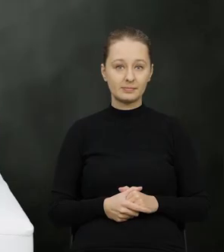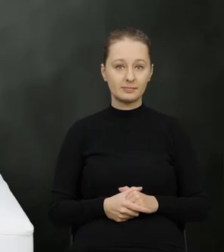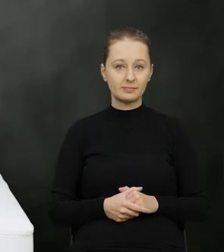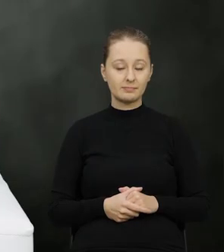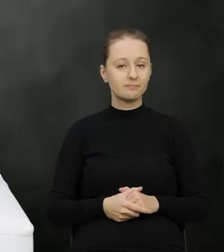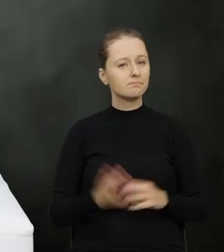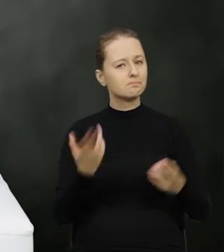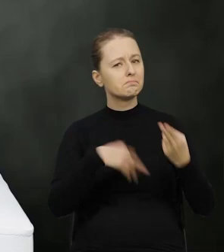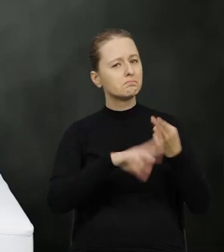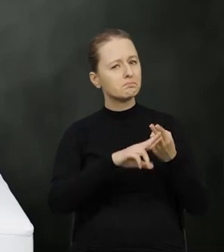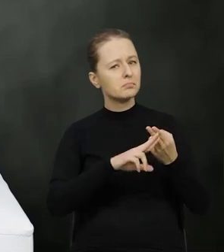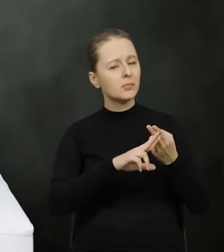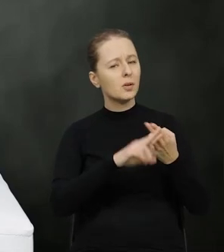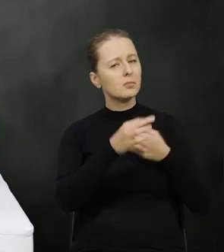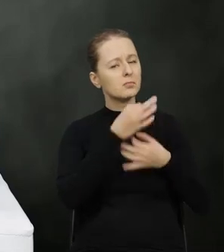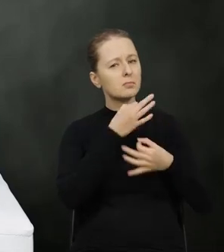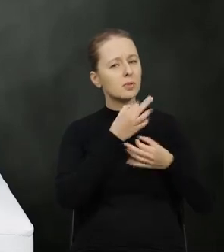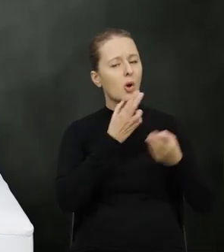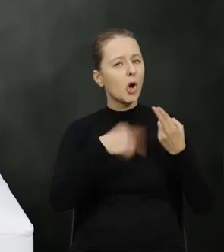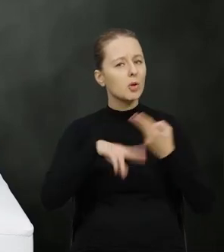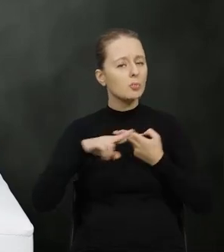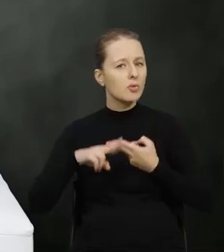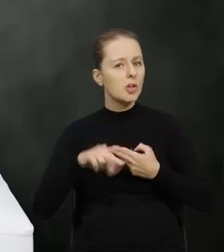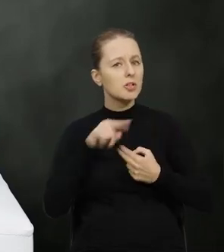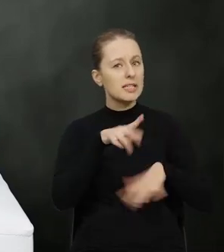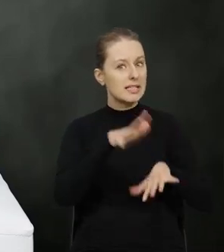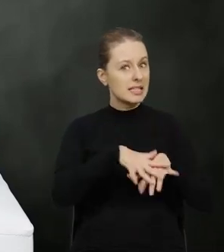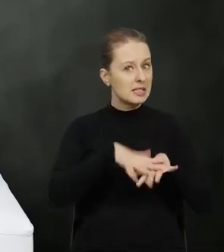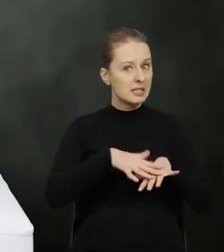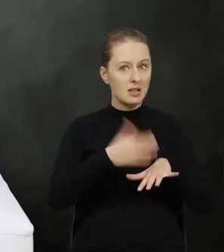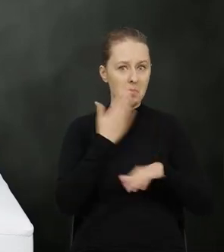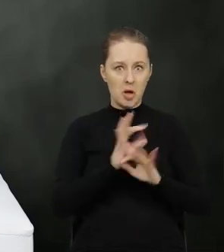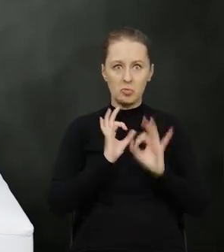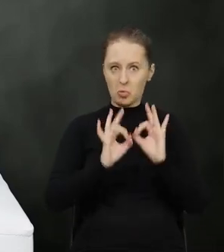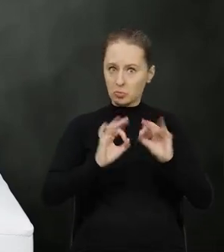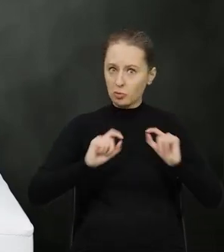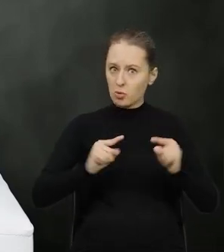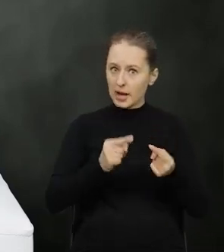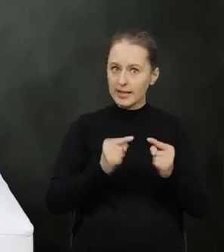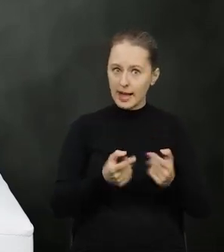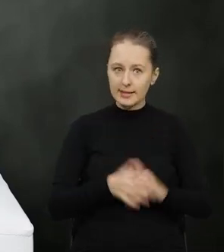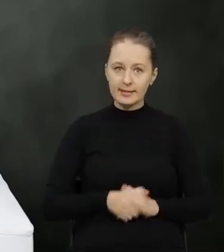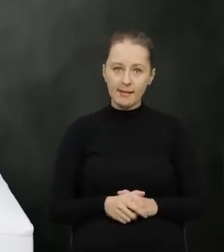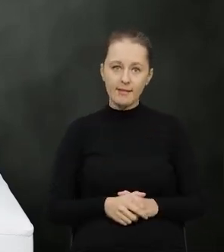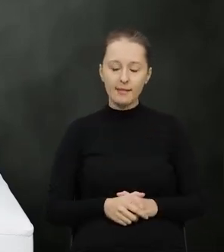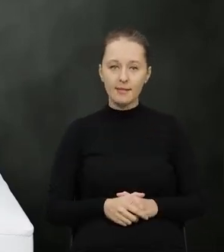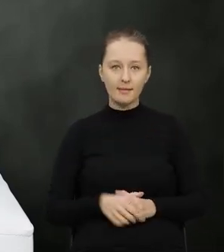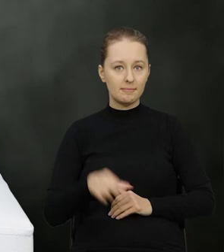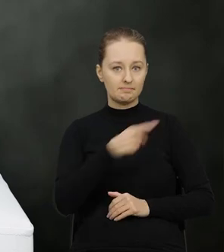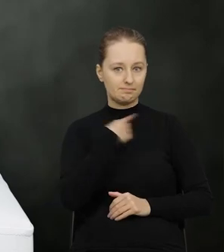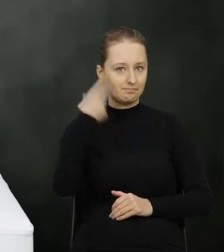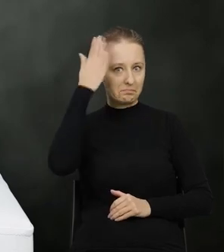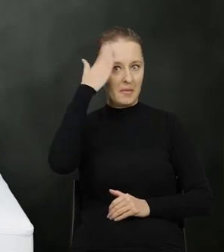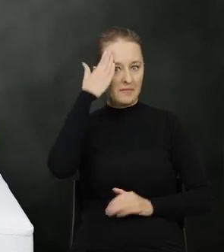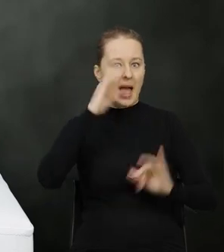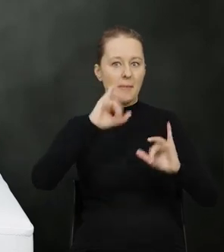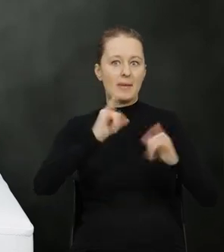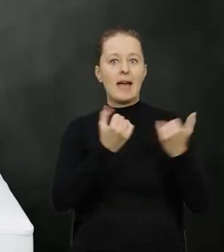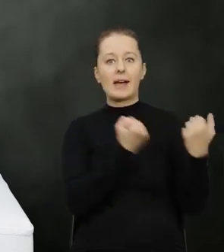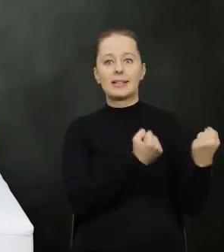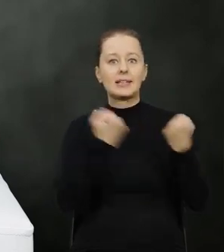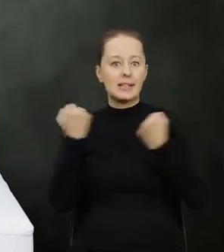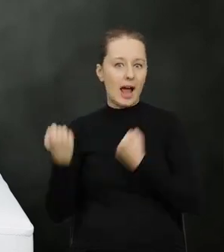Udzielęcie odpowiedzi Pani nam określiły ten system jako bardzo zorganizowany. Wiemy, jaki